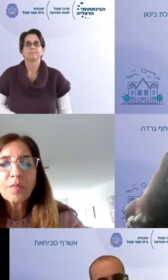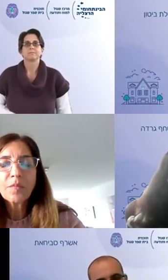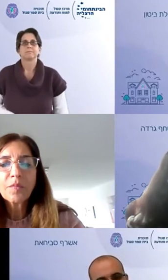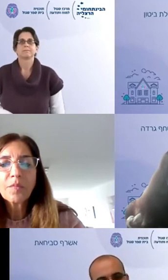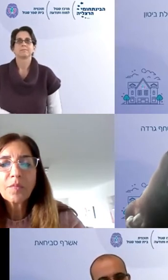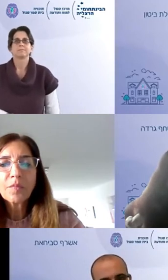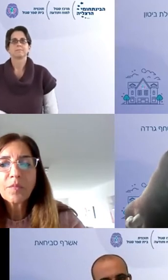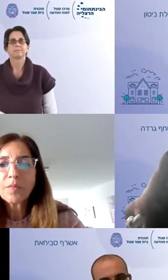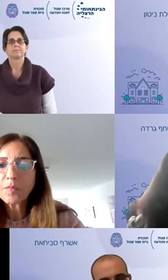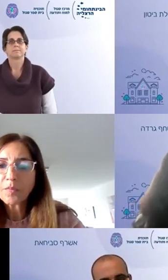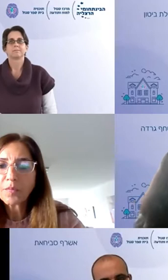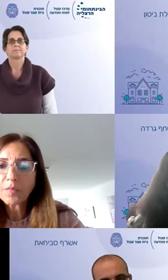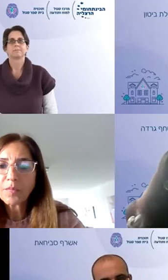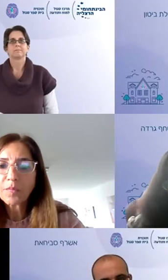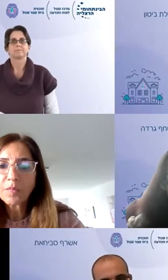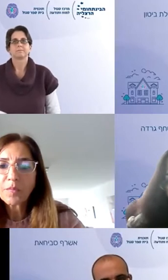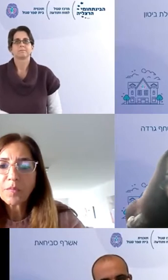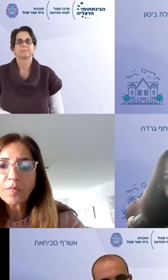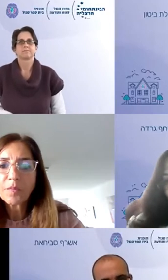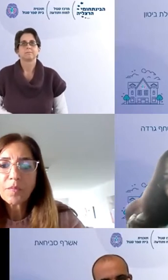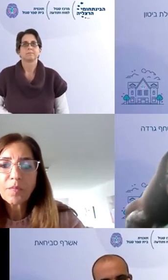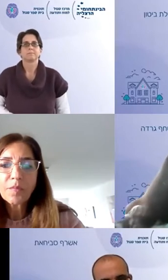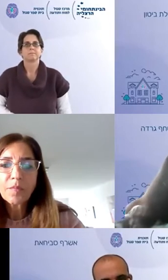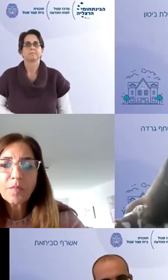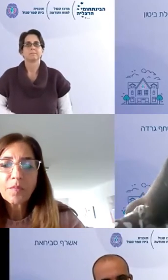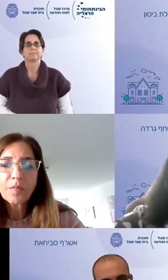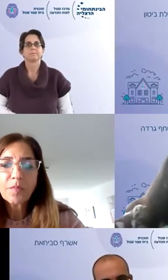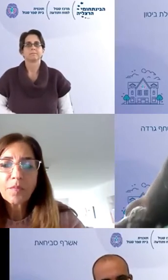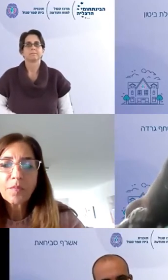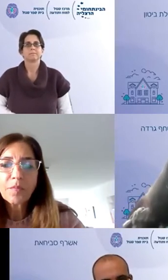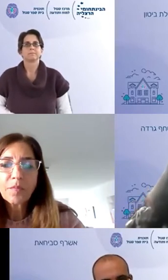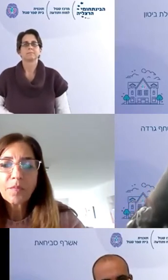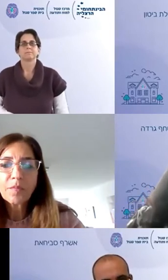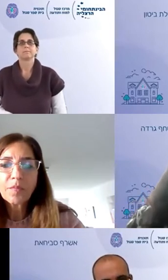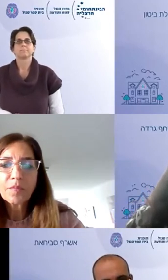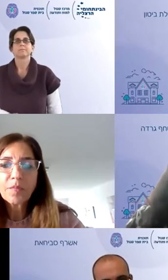שמגיעים אליו תלמידים מלמעלה מ-40 יישובים